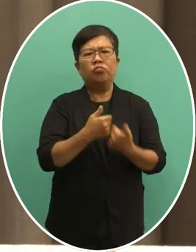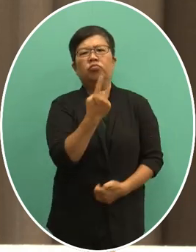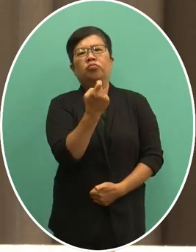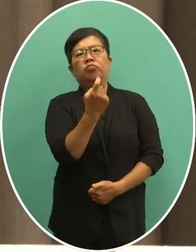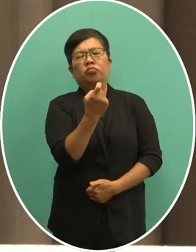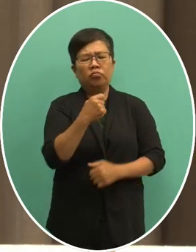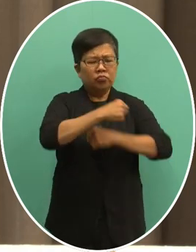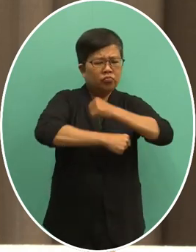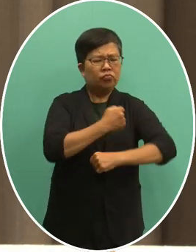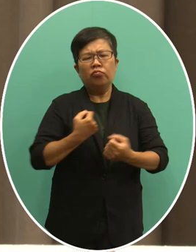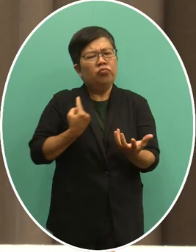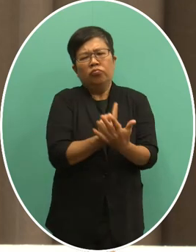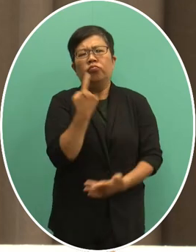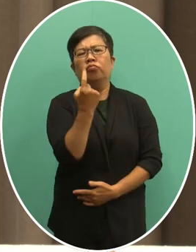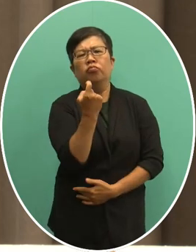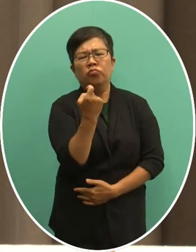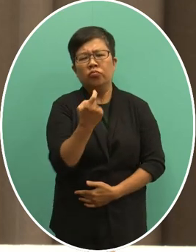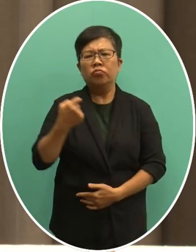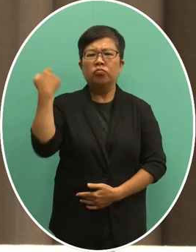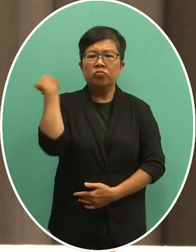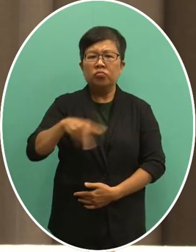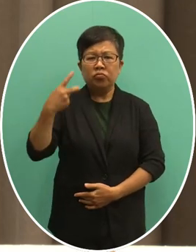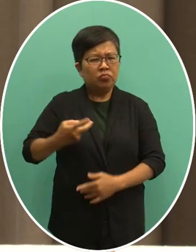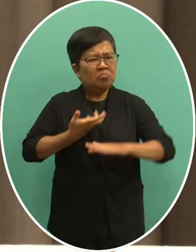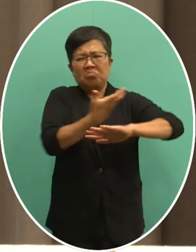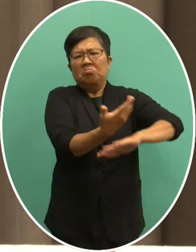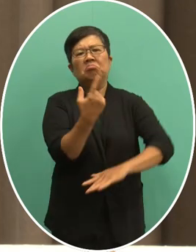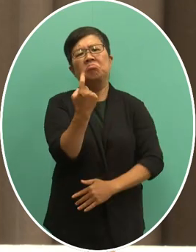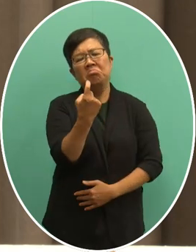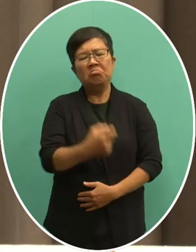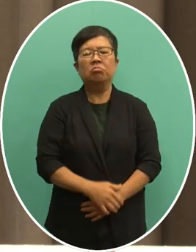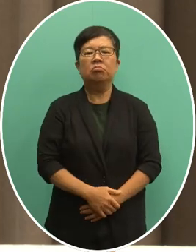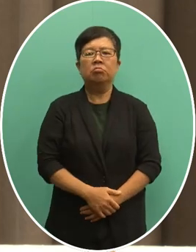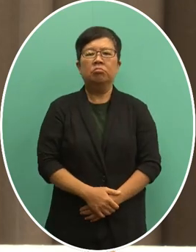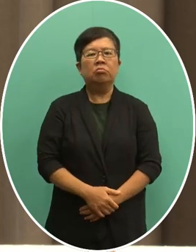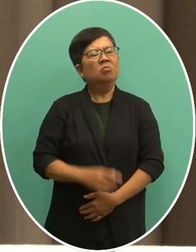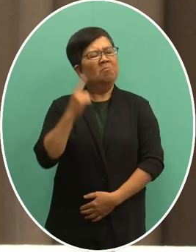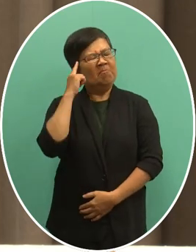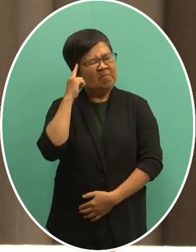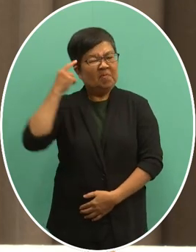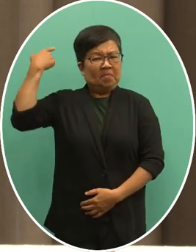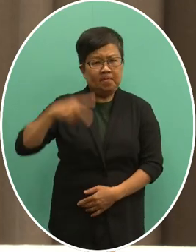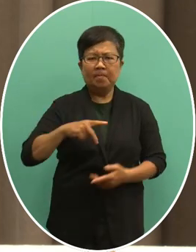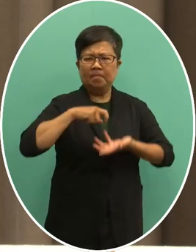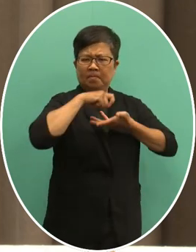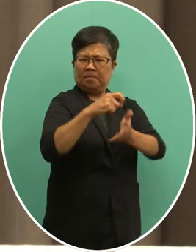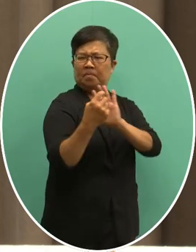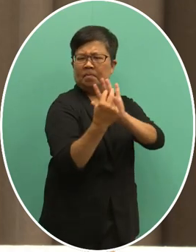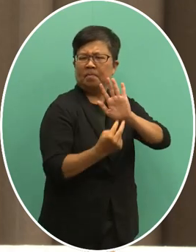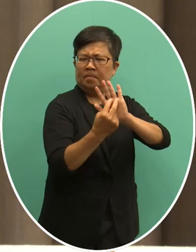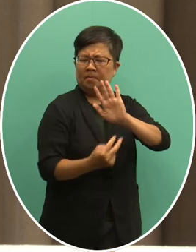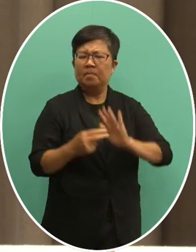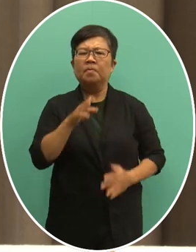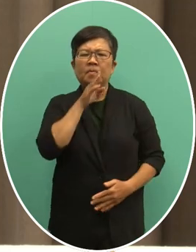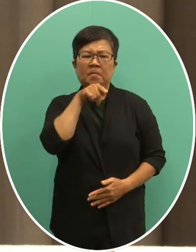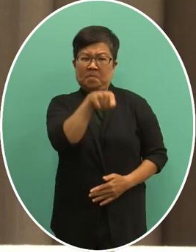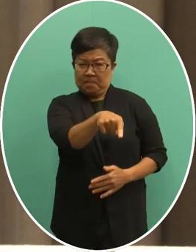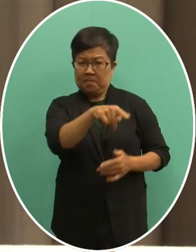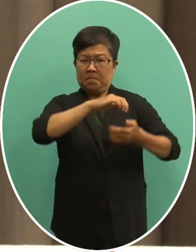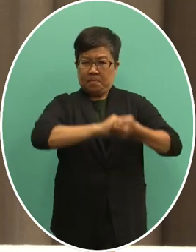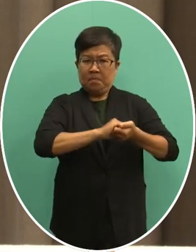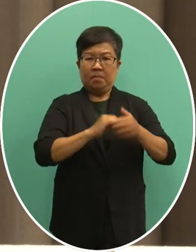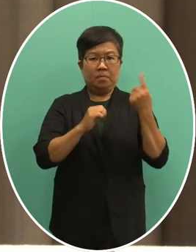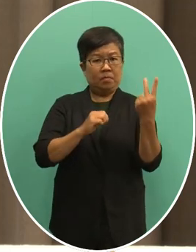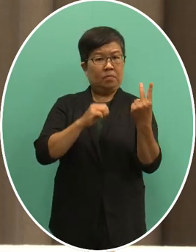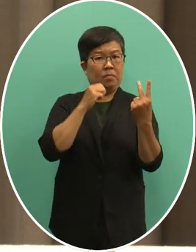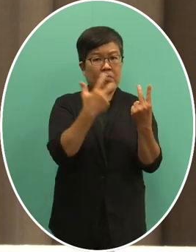以及活动并且能够做出贡献我们要再一次的强调该决议2758